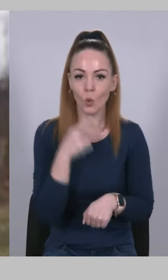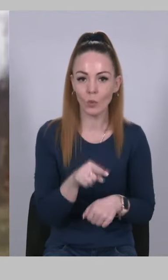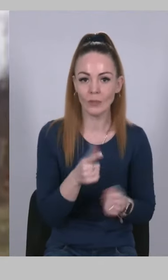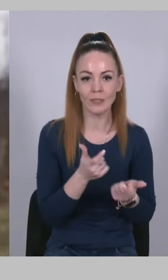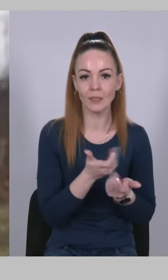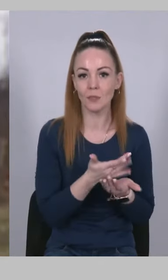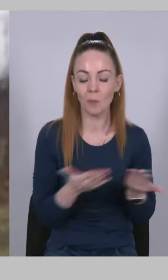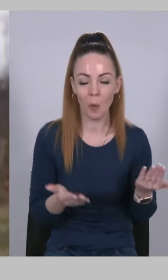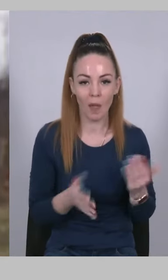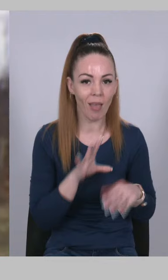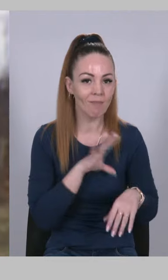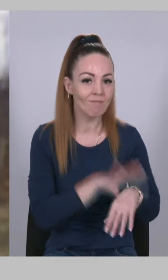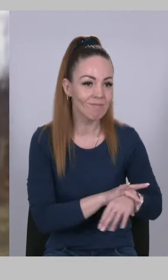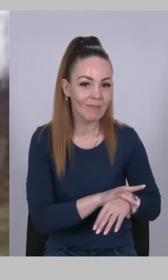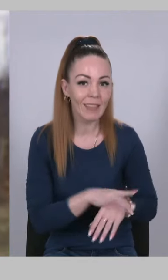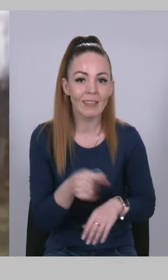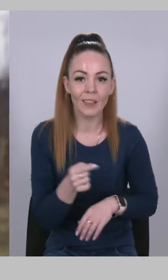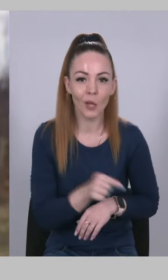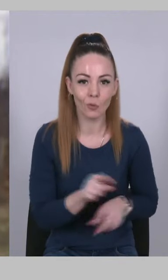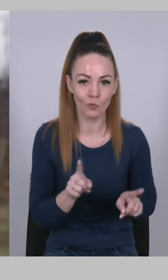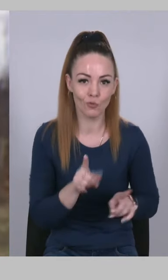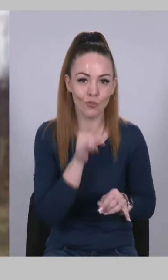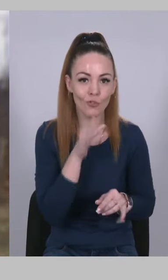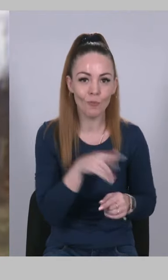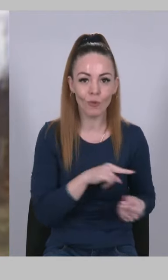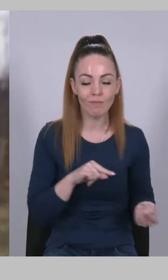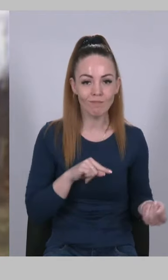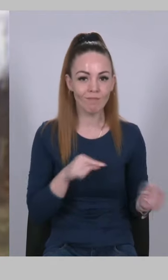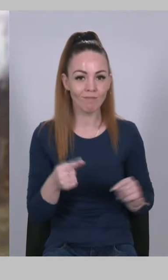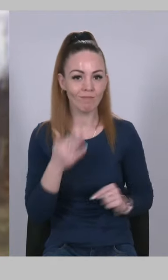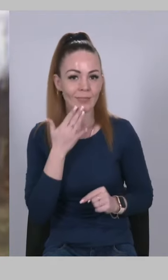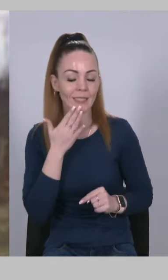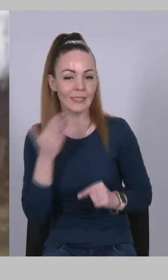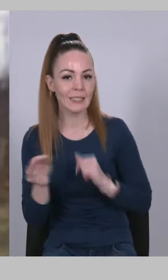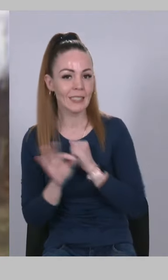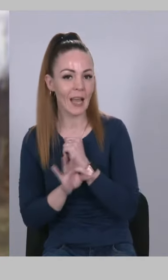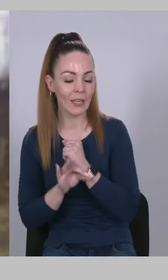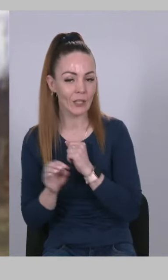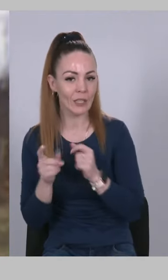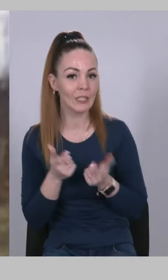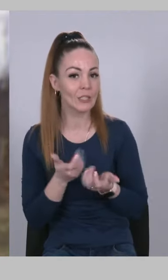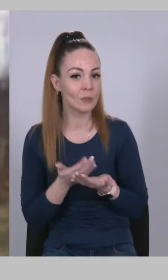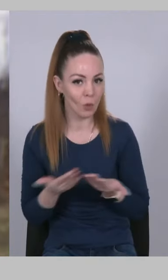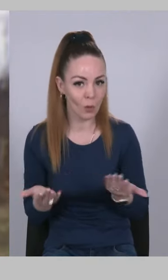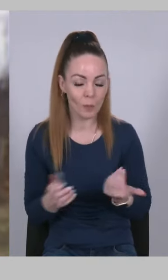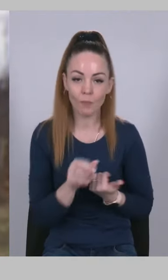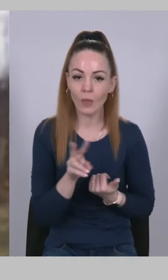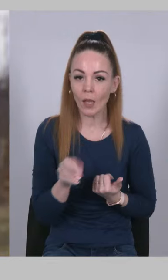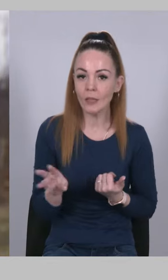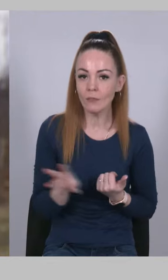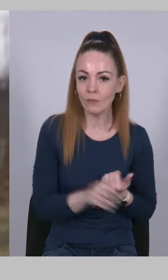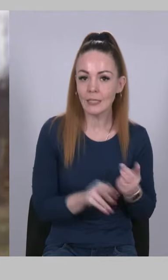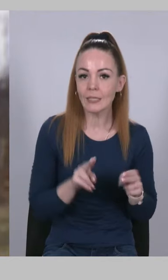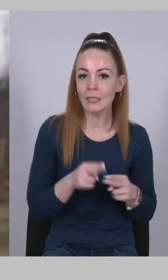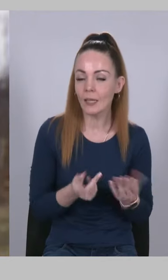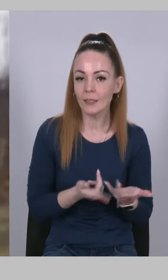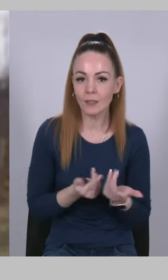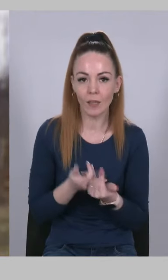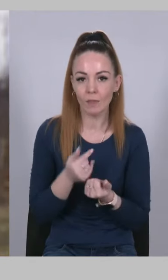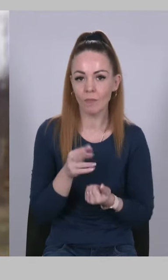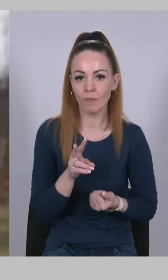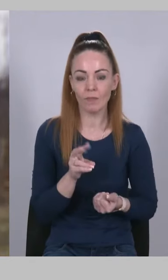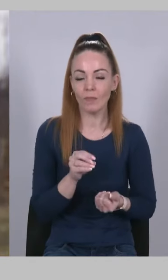виявилася такою, що не може протистояти західній зброї. Але все це не